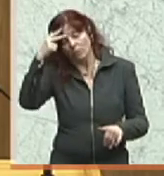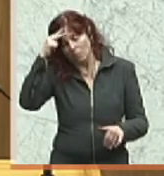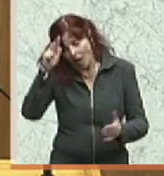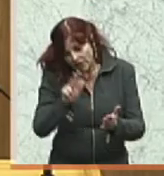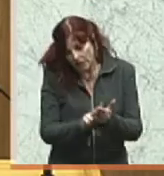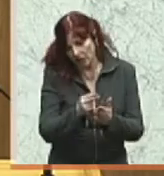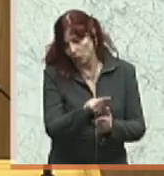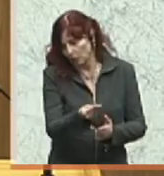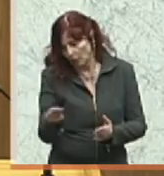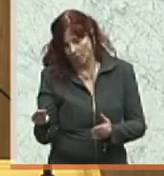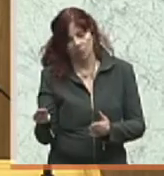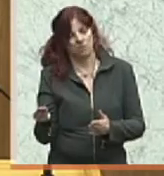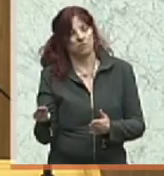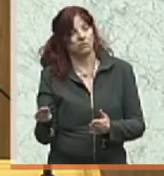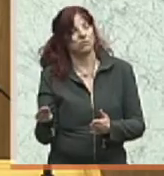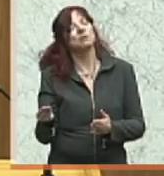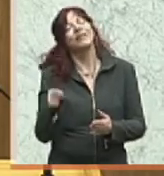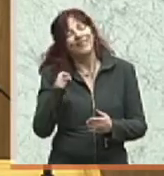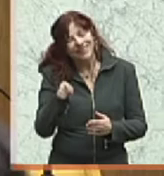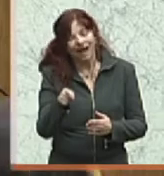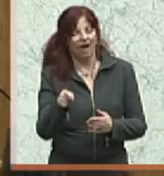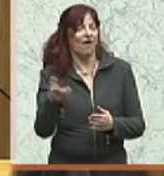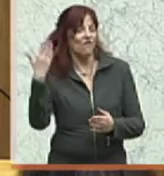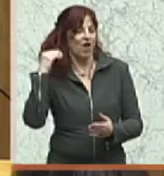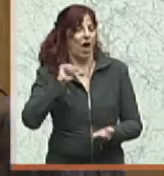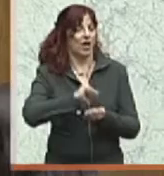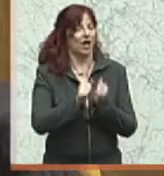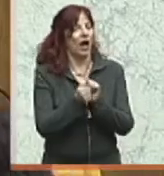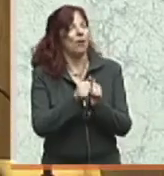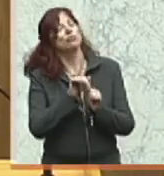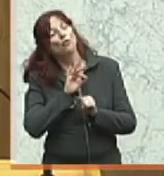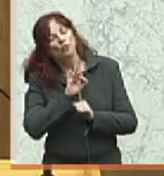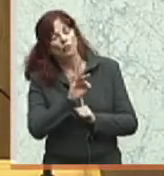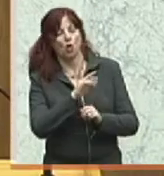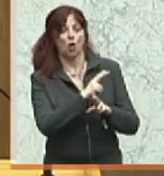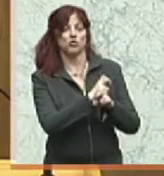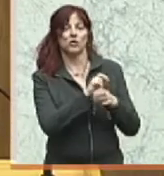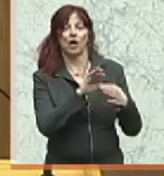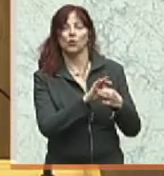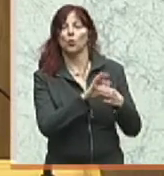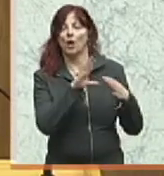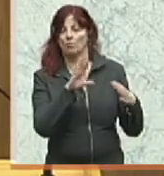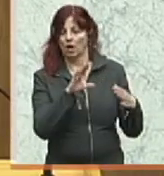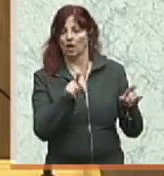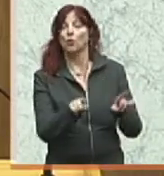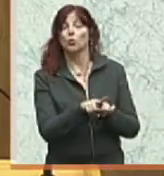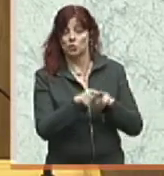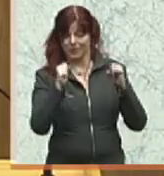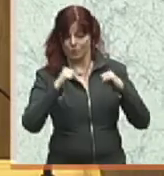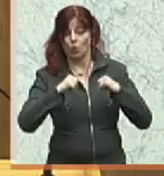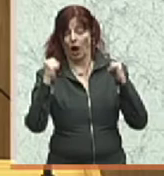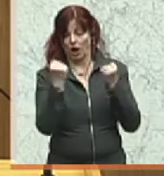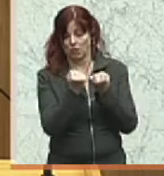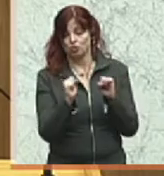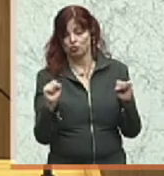unabhängige und demokratische Österreich eingetreten sind. Das war eine bewusste Entscheidung. Die